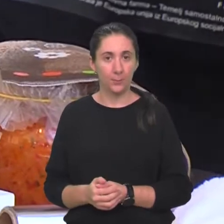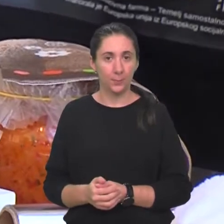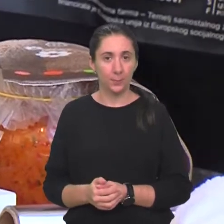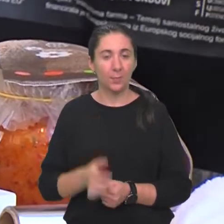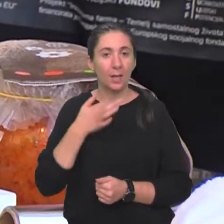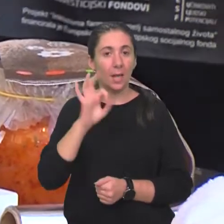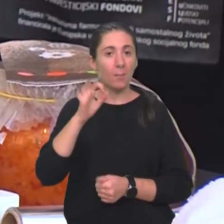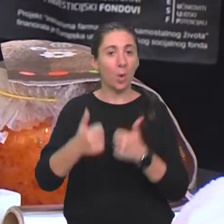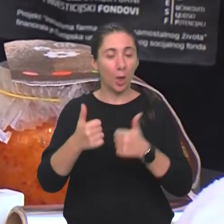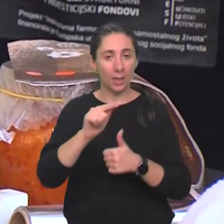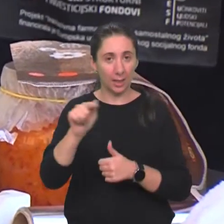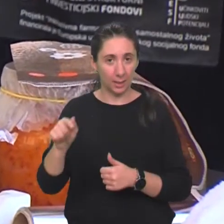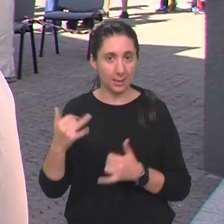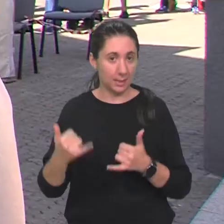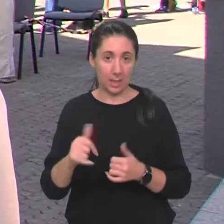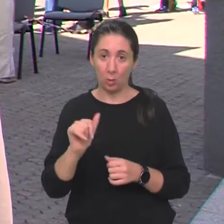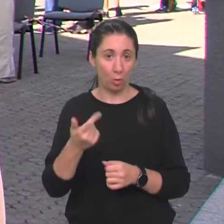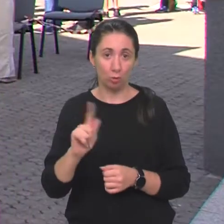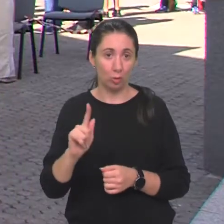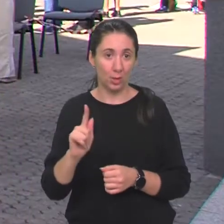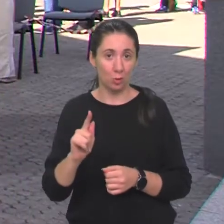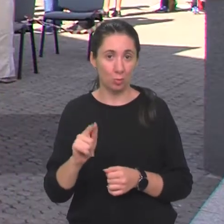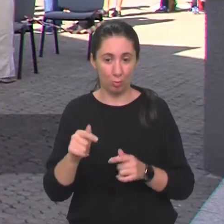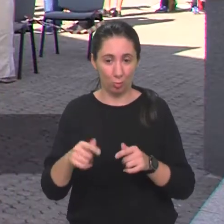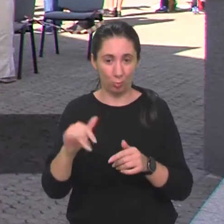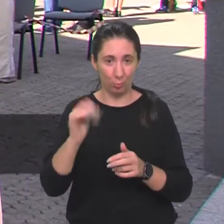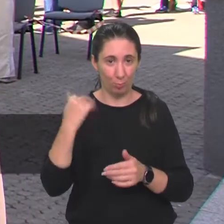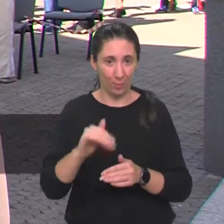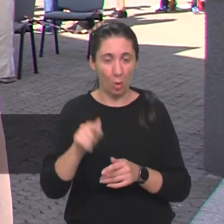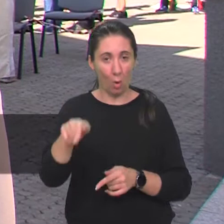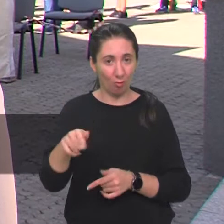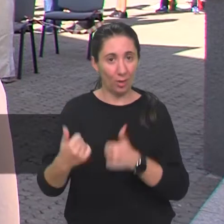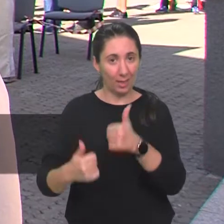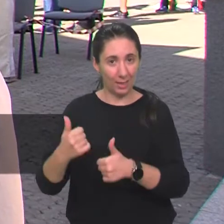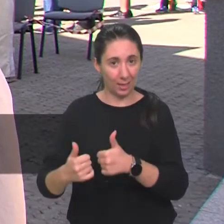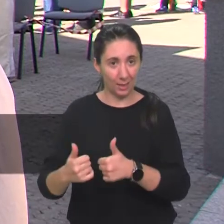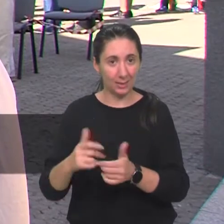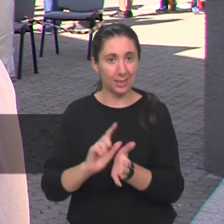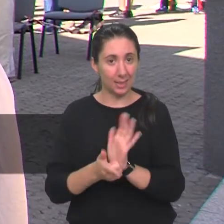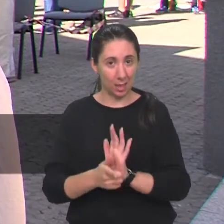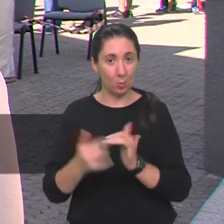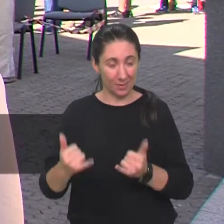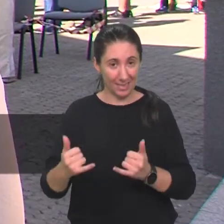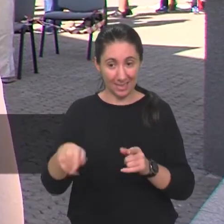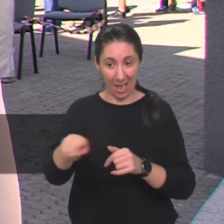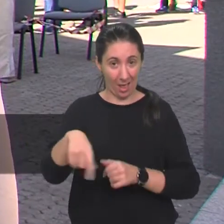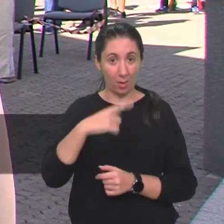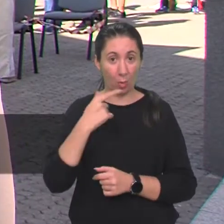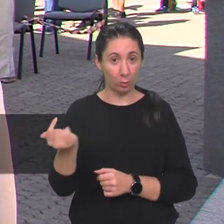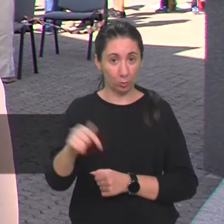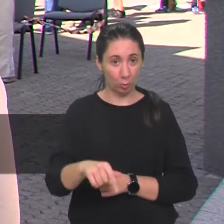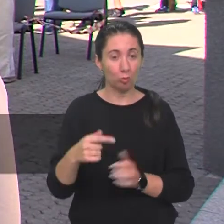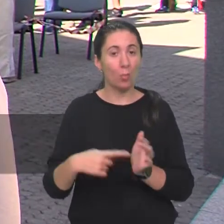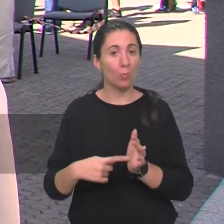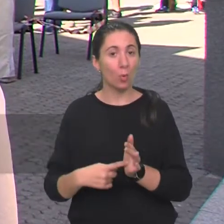Najbolje natjecatelji sad još nisu na redu. Ovi natjecatelji trenutno sada koji su došli